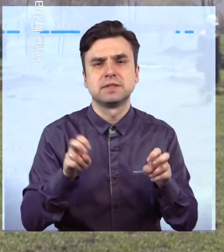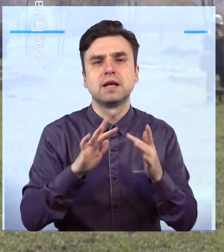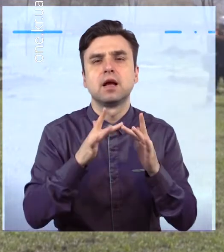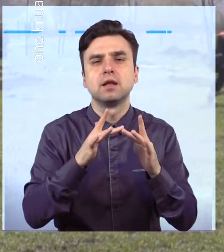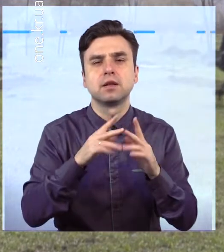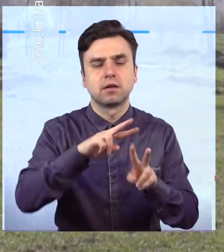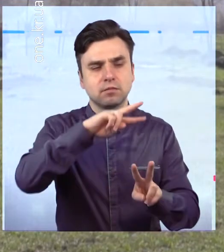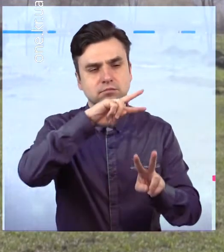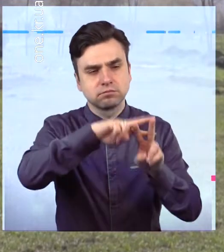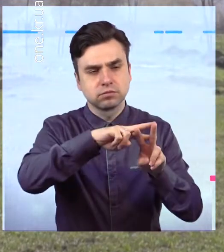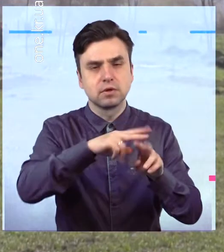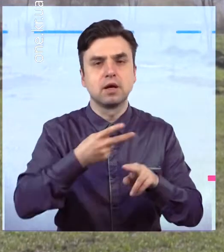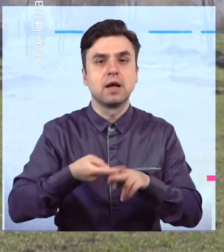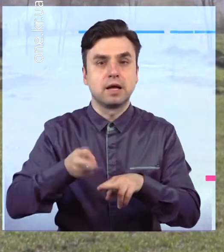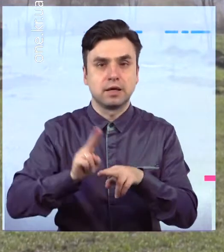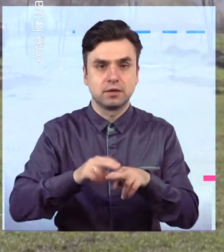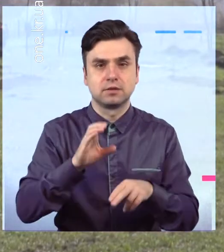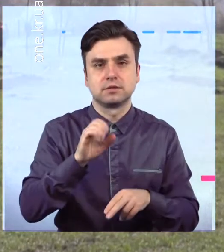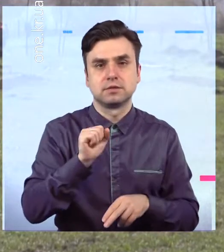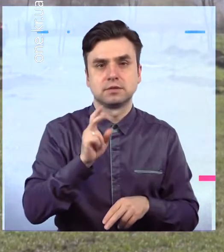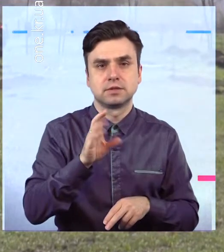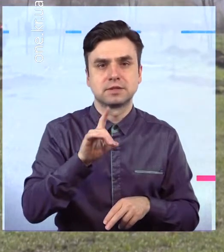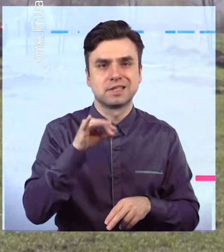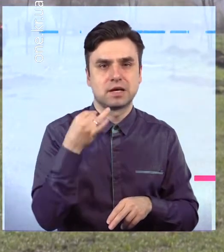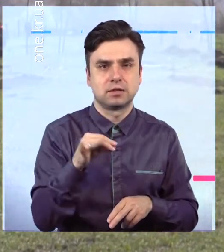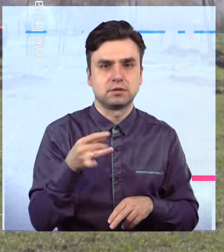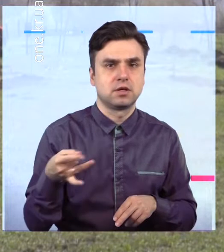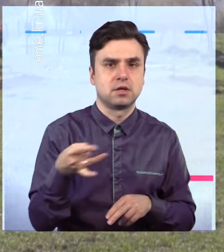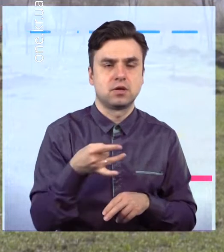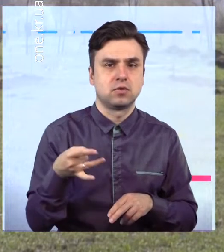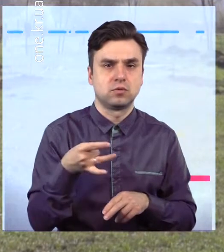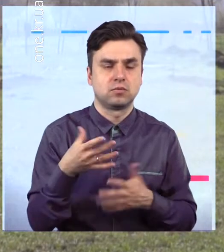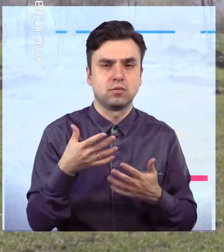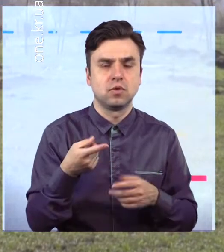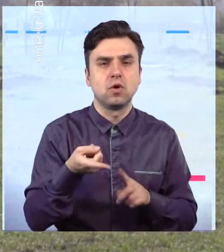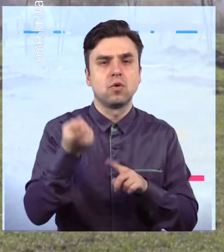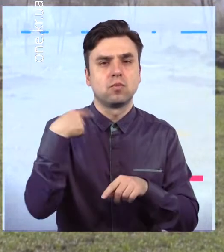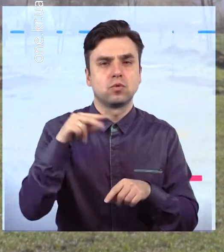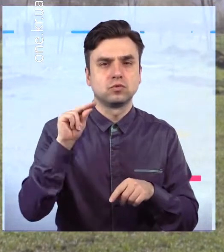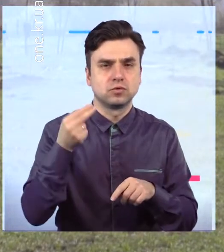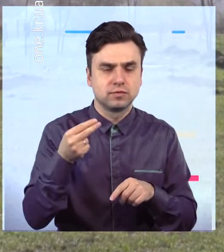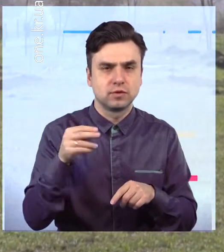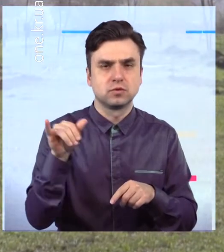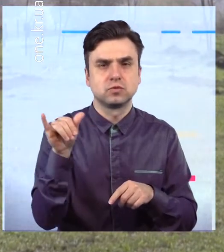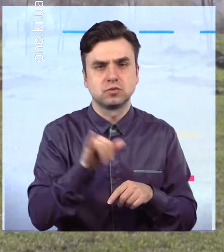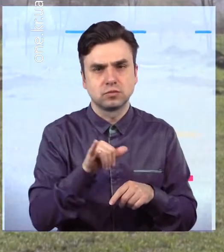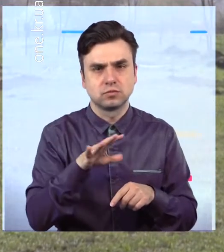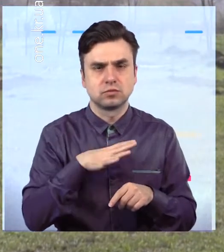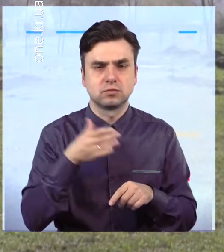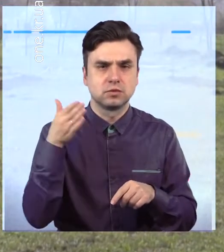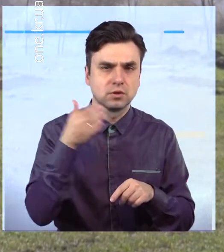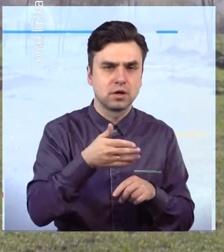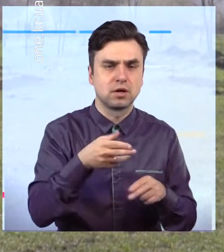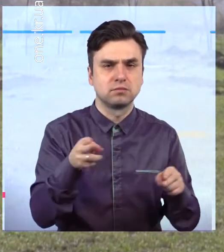виконком Саксаганської місті ради. У нас було минулого четверга і суботи проведено на